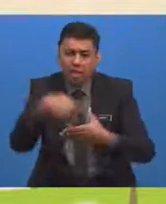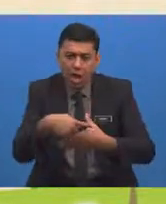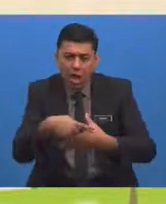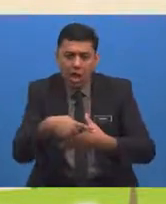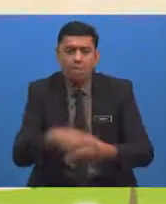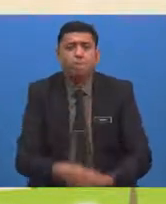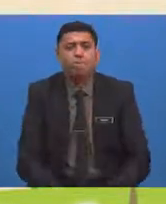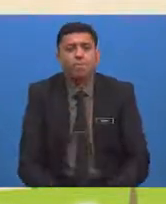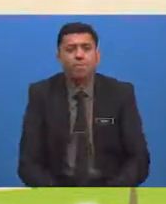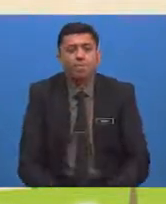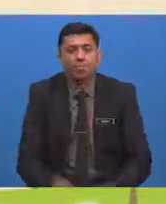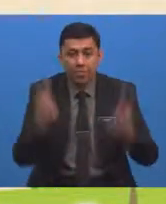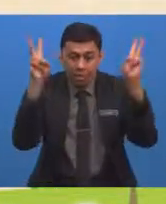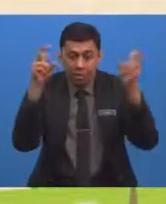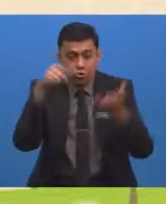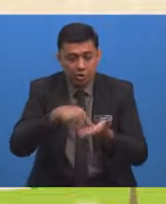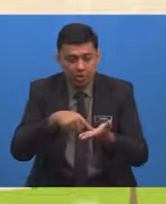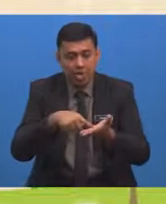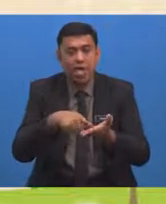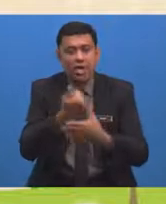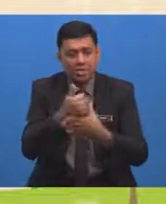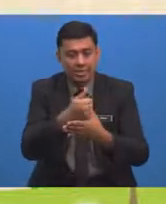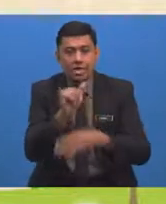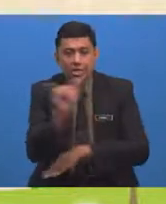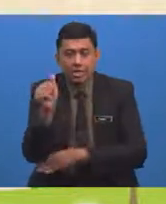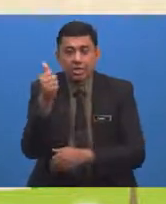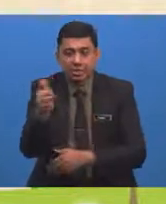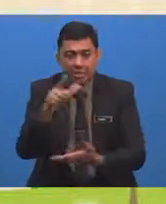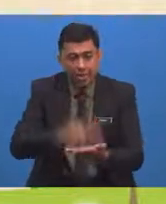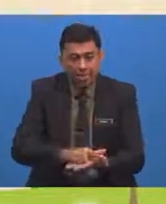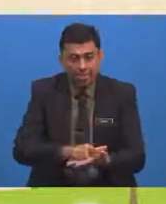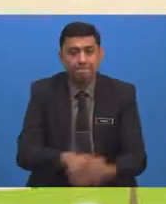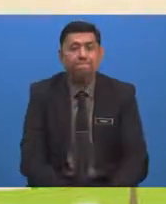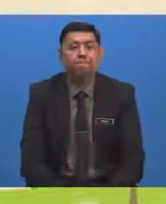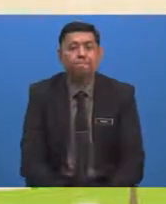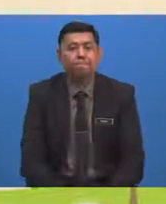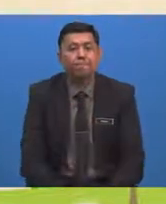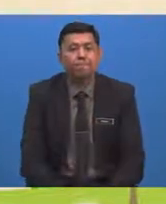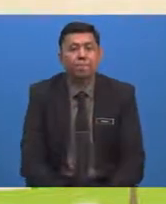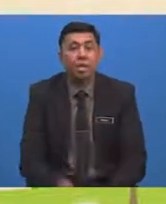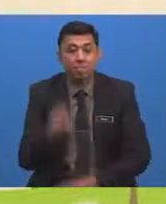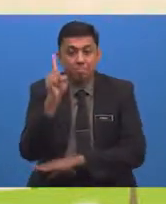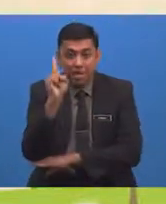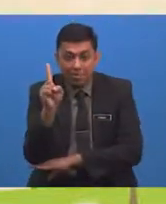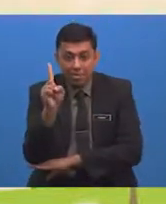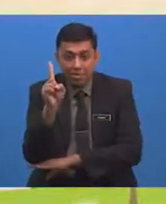Antara standar pembelajaran tersebut adalah Terutama